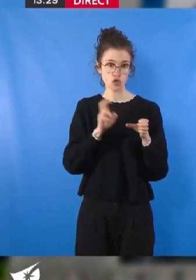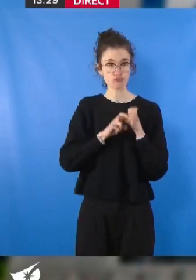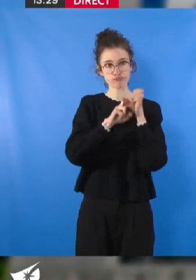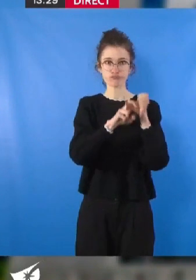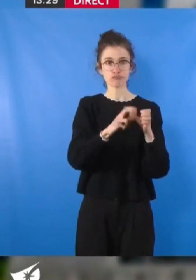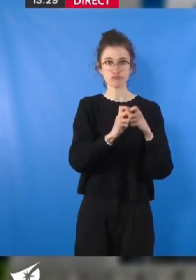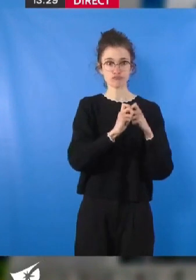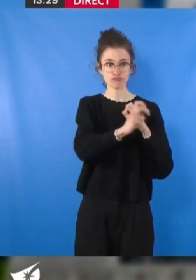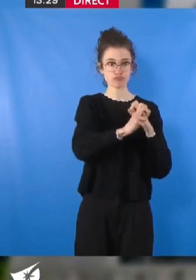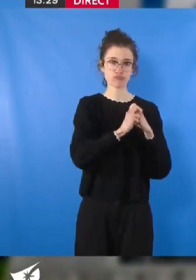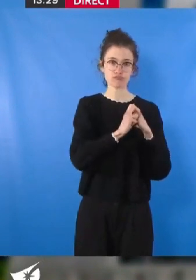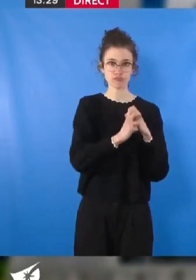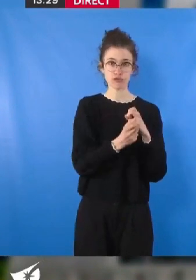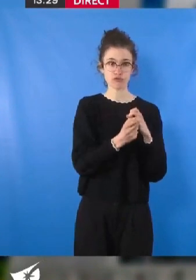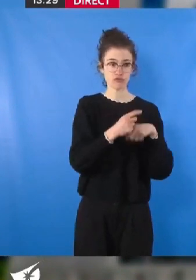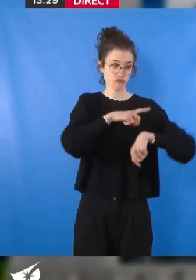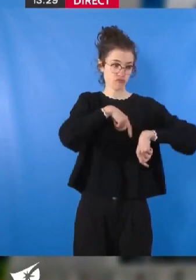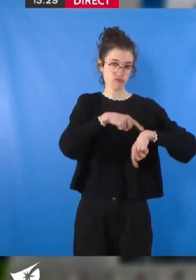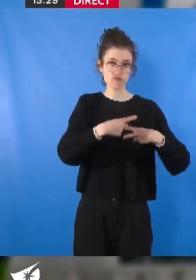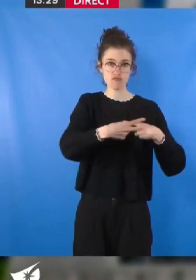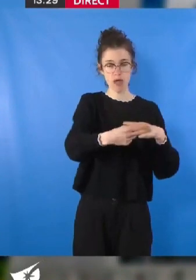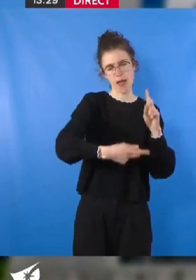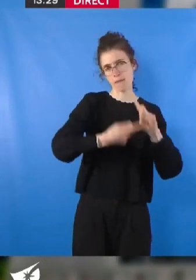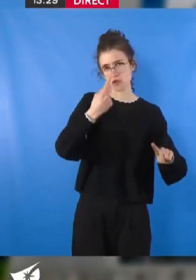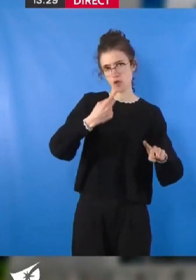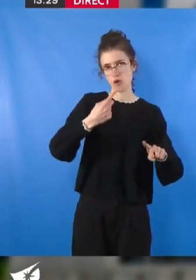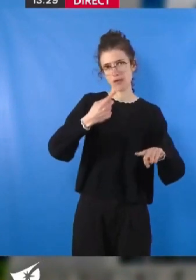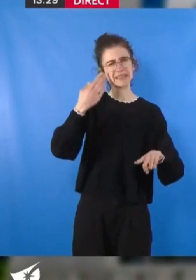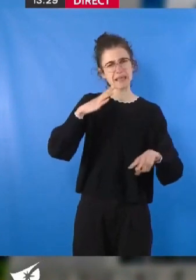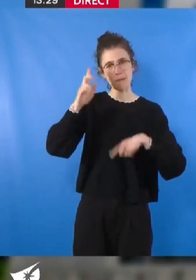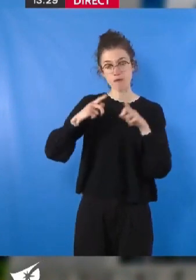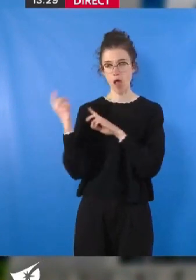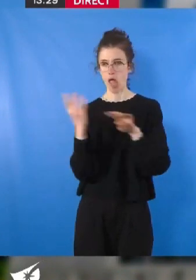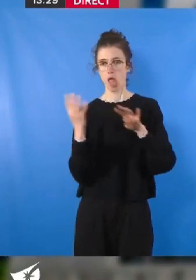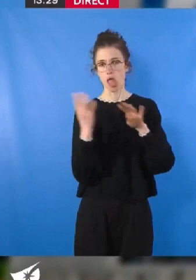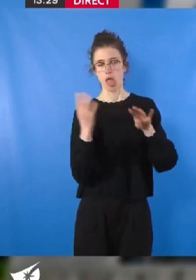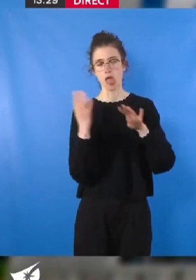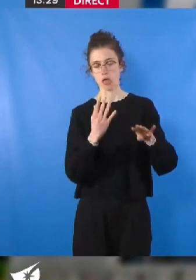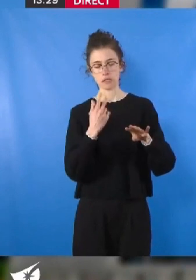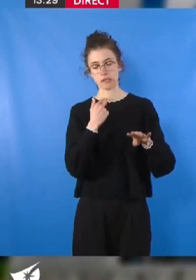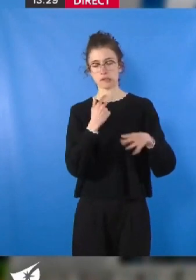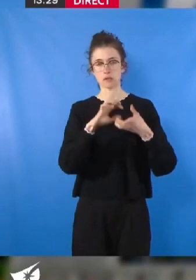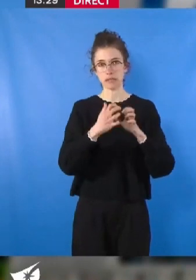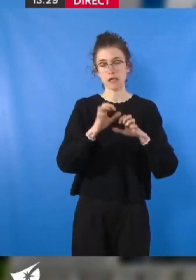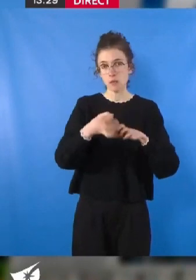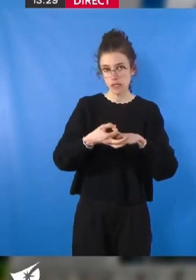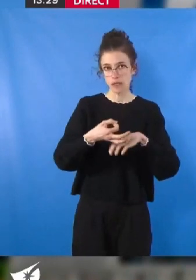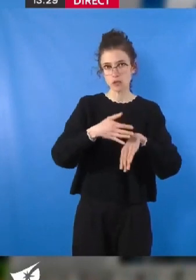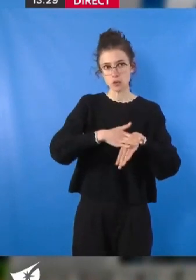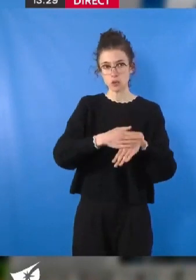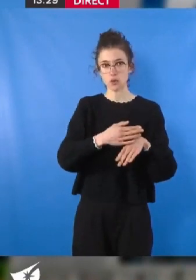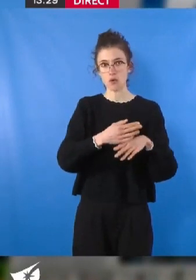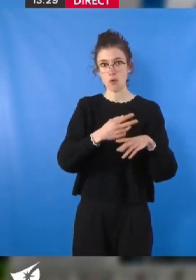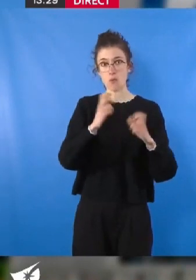confort, même si les heures de pointe posent des difficultés, la qualité du matériel roulant et la tranquillité du voyage sont le dernier